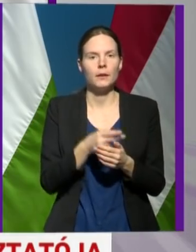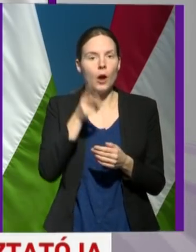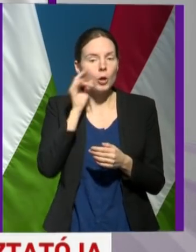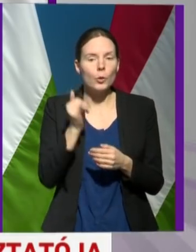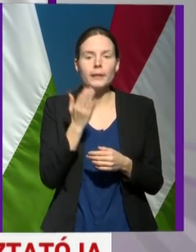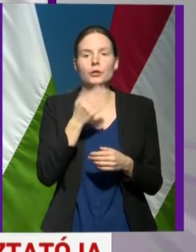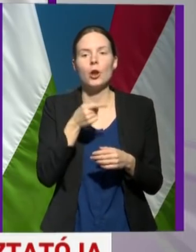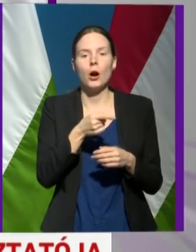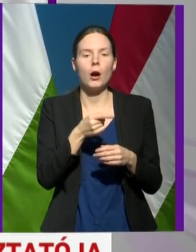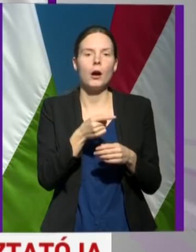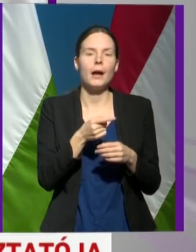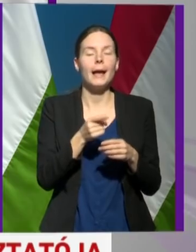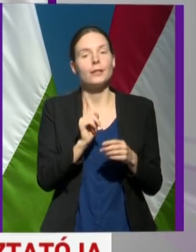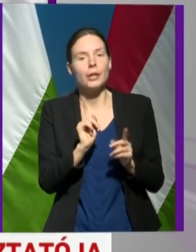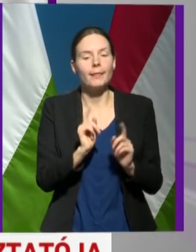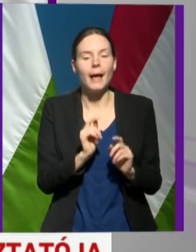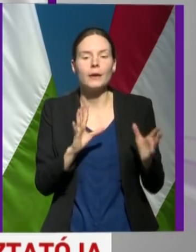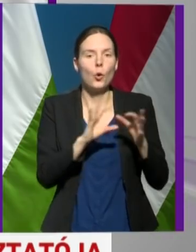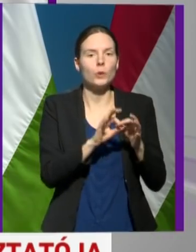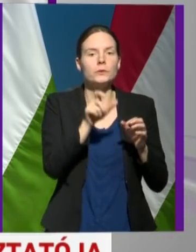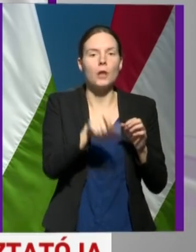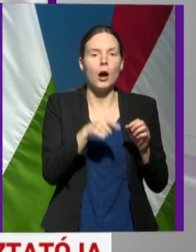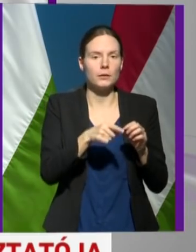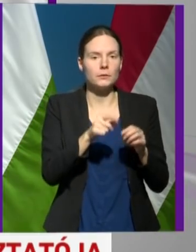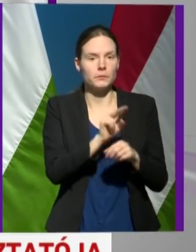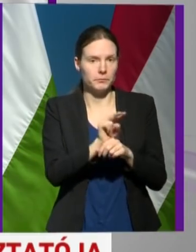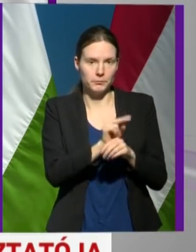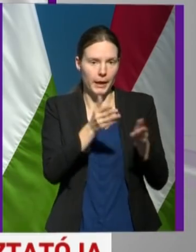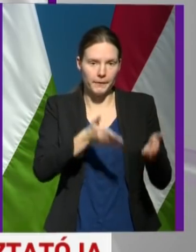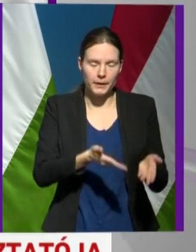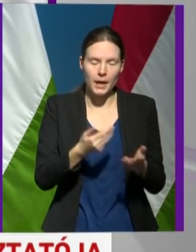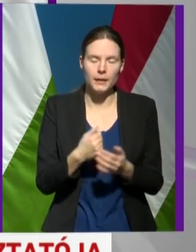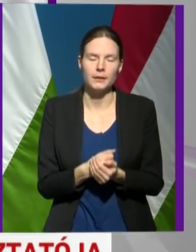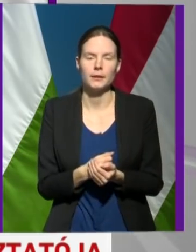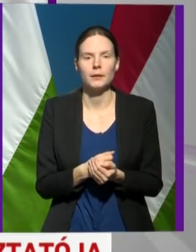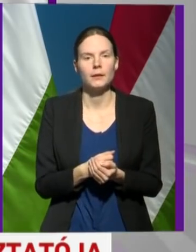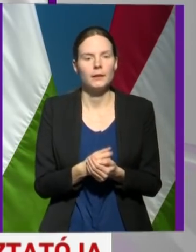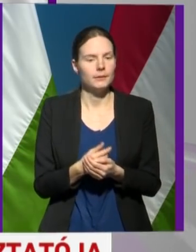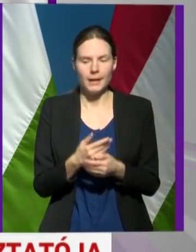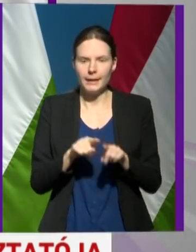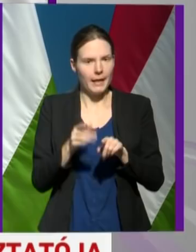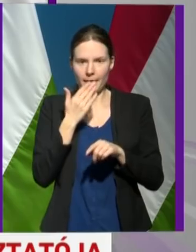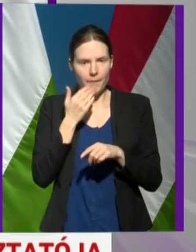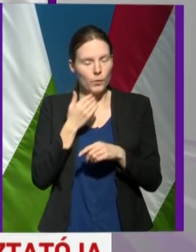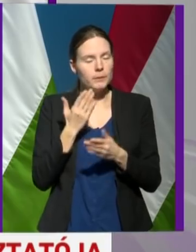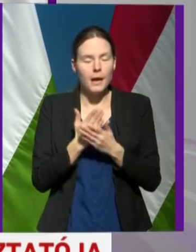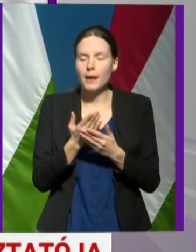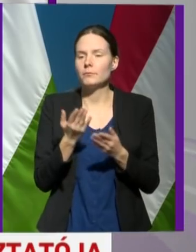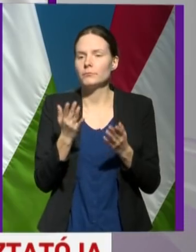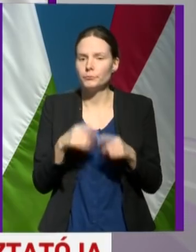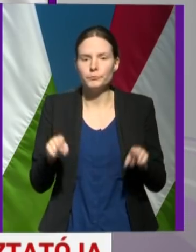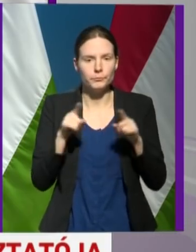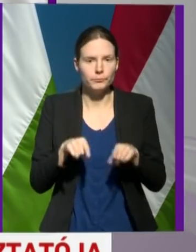esetleg megfigyelésre, ami idáig még nem volt, hiszen számos alkalommal elmondtuk, hogy a gyermekeket